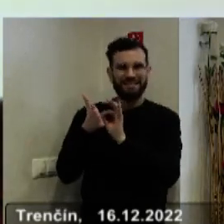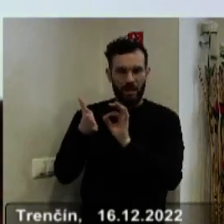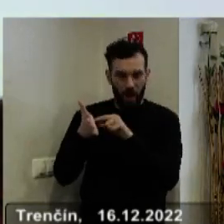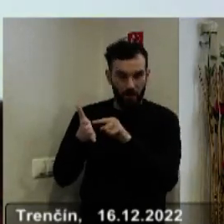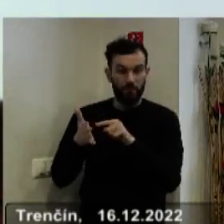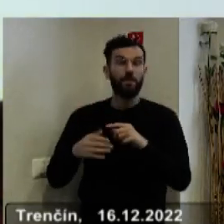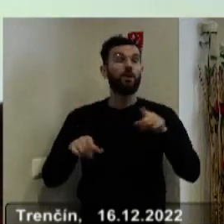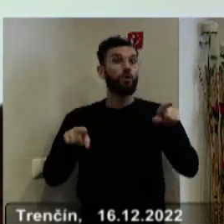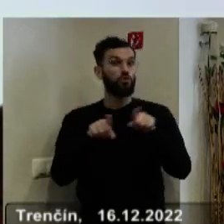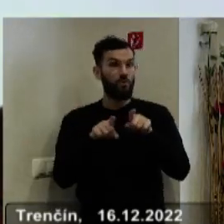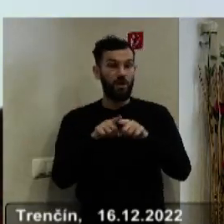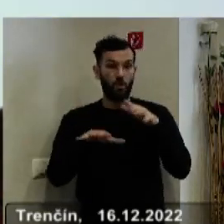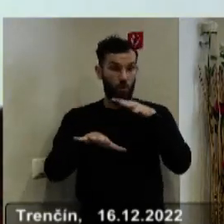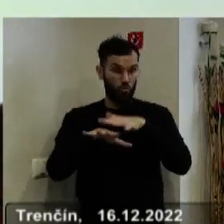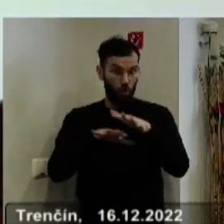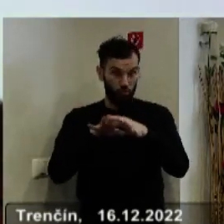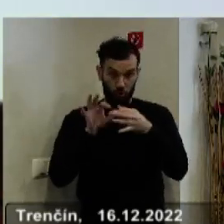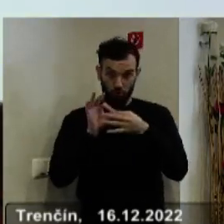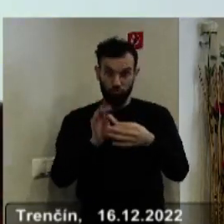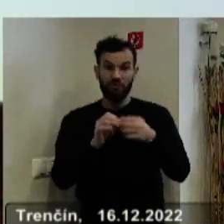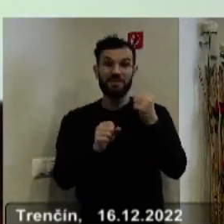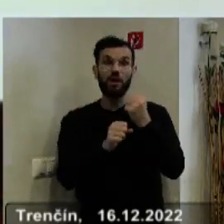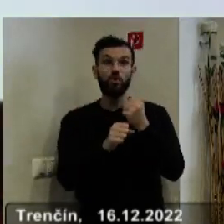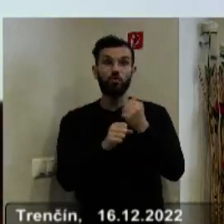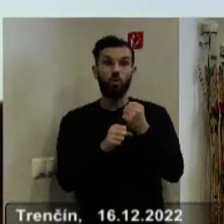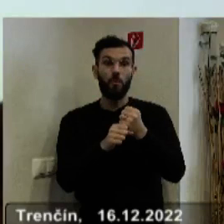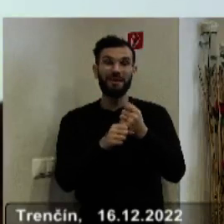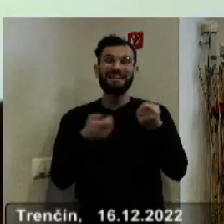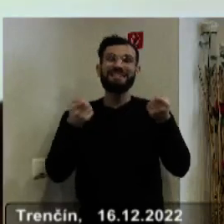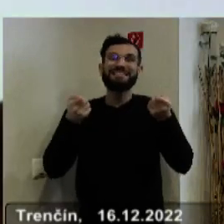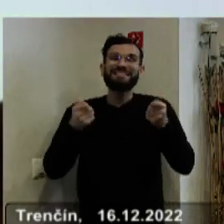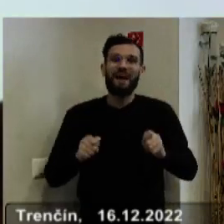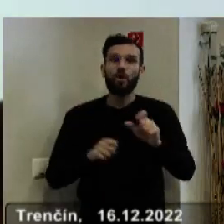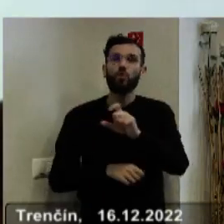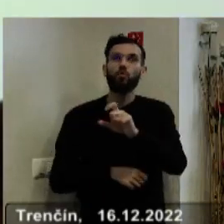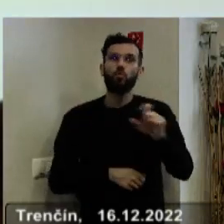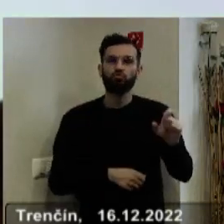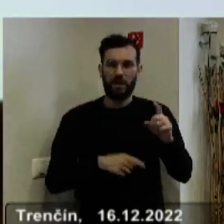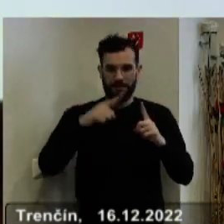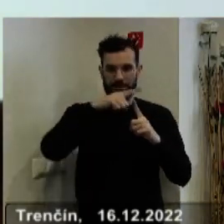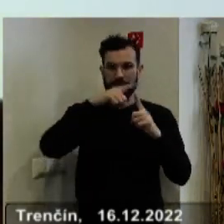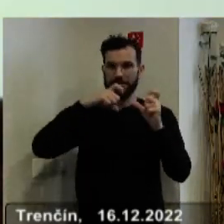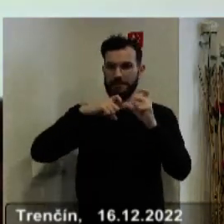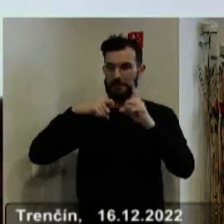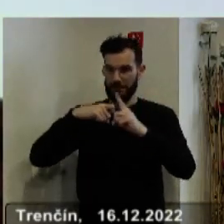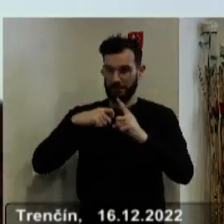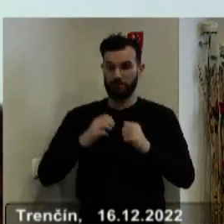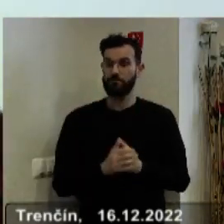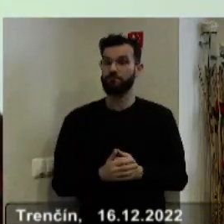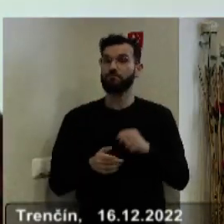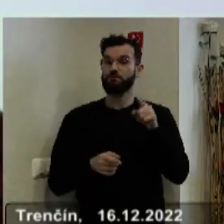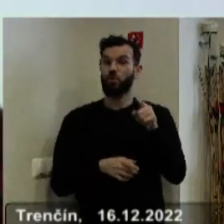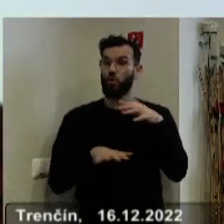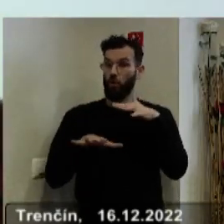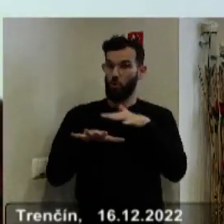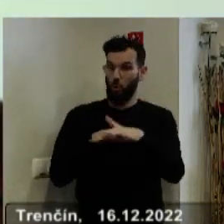kontrola, ktorá súvisí s vypracovaním stanoviska k záverečnému účtu Trenčanského samozprávneho kraja. To sú kontroly,